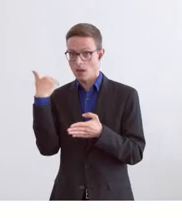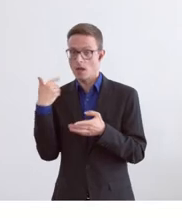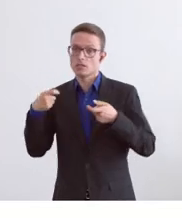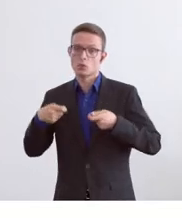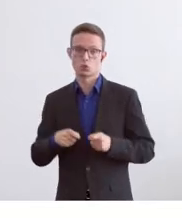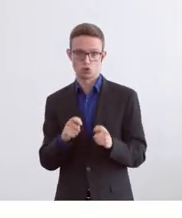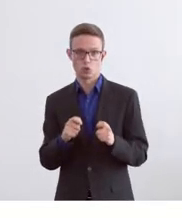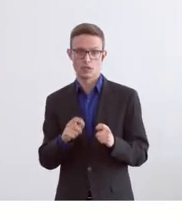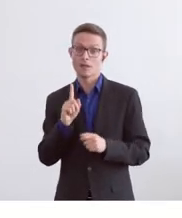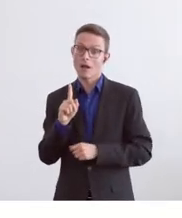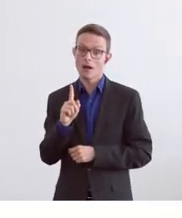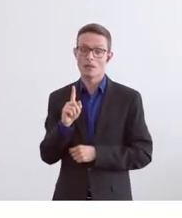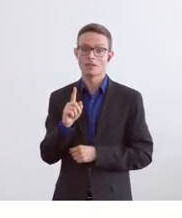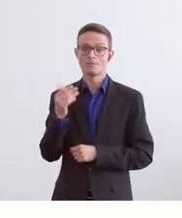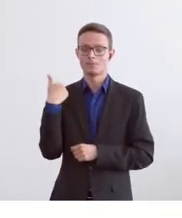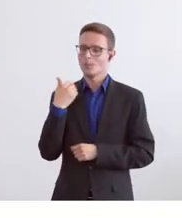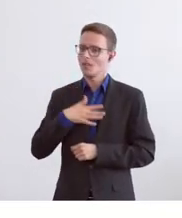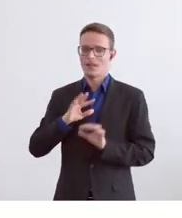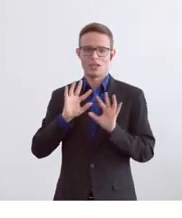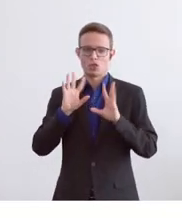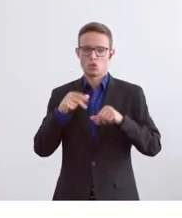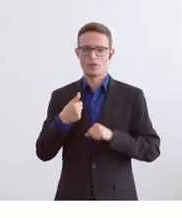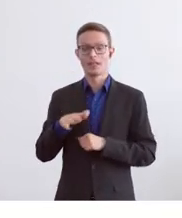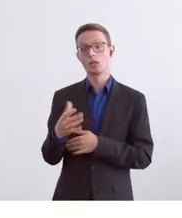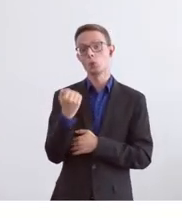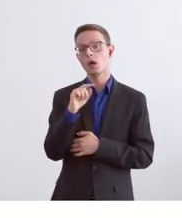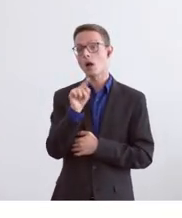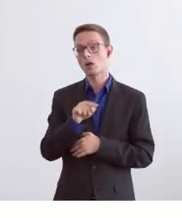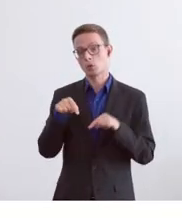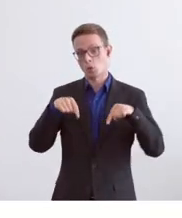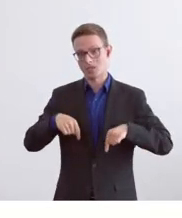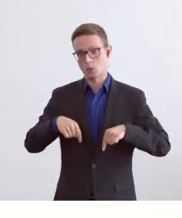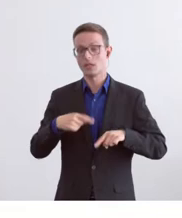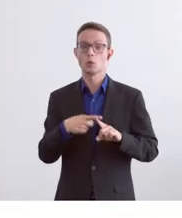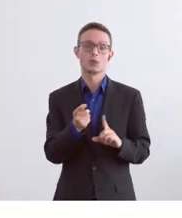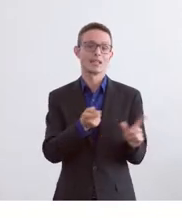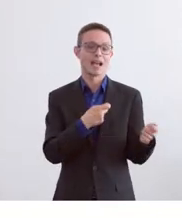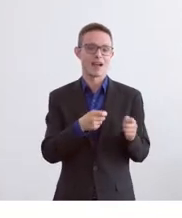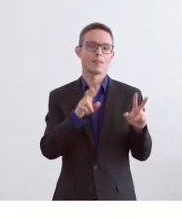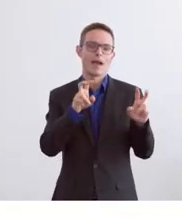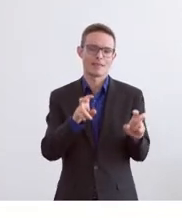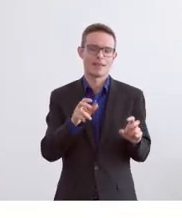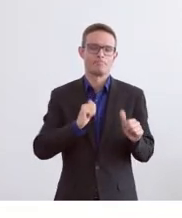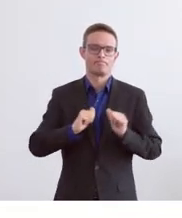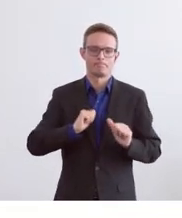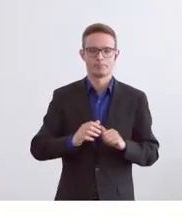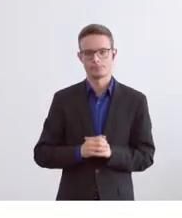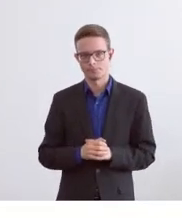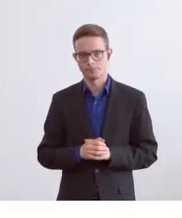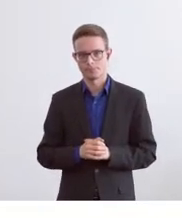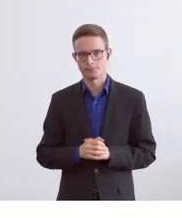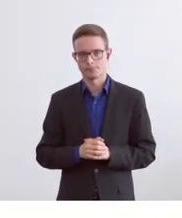hat man zu viel aufs Mal wollen, nur im Kanton Zürich. Und das hat im Gewerbe geschaut. Zur eidgenössischen